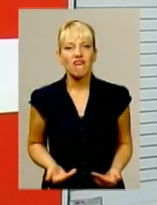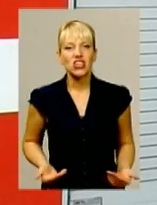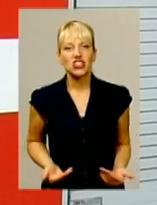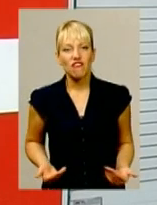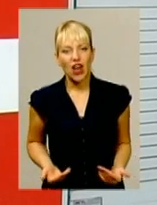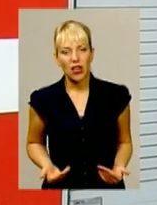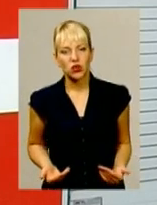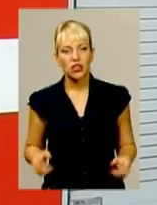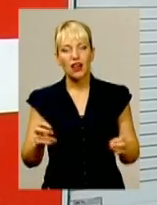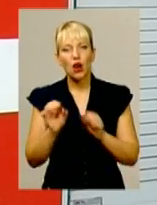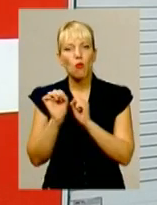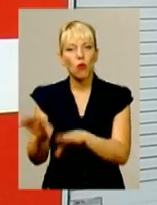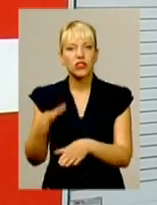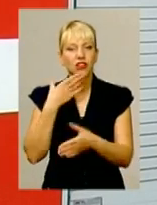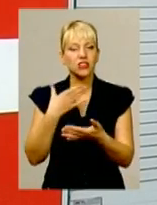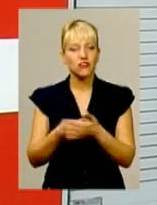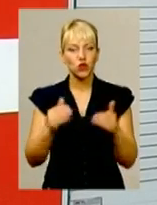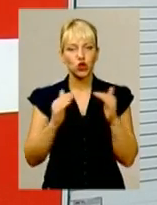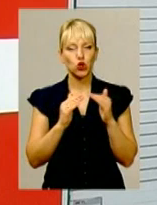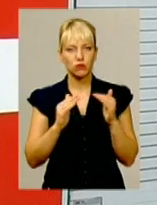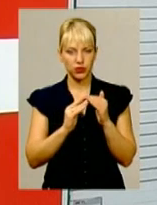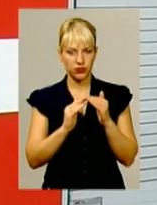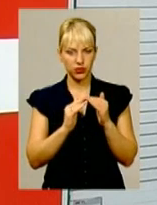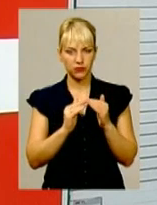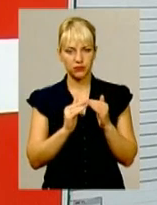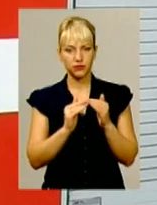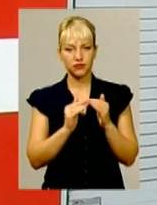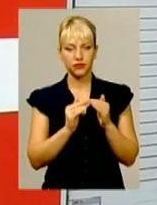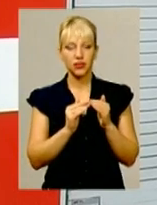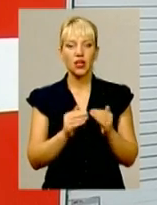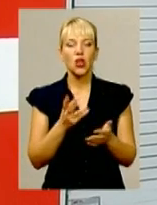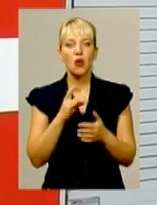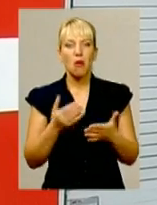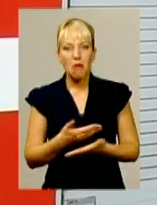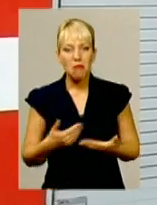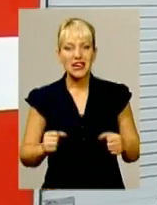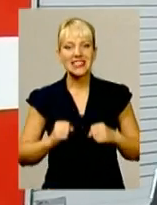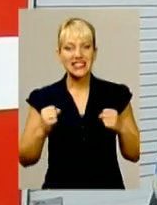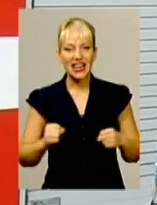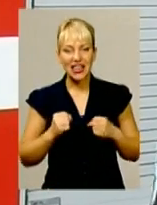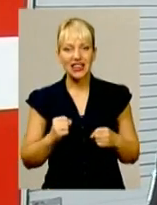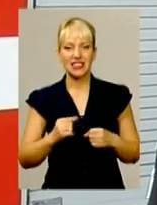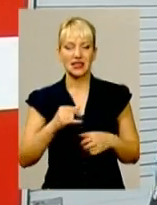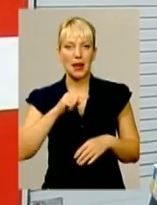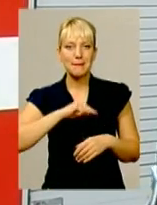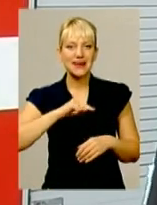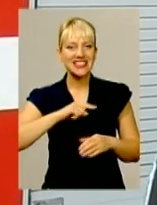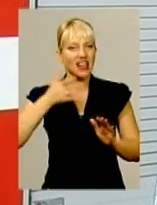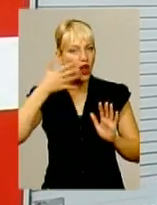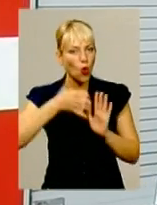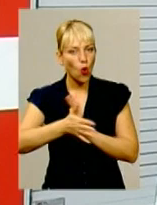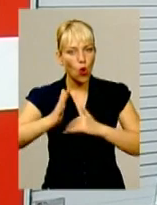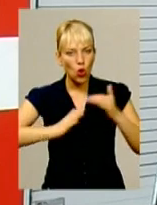Як покидають свої домівки. Ми старалися, і психологи були наші з